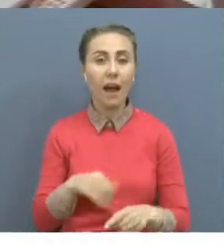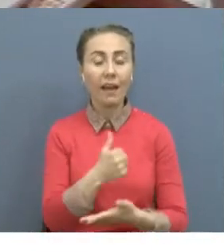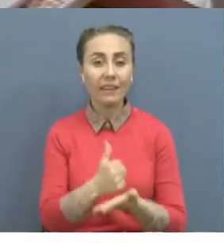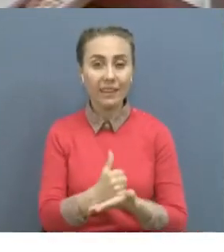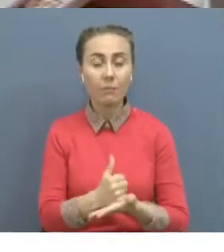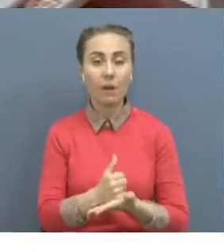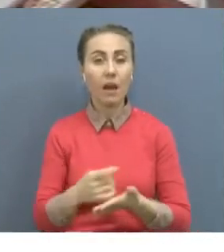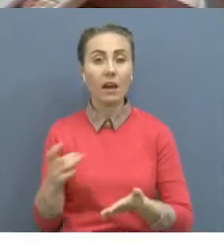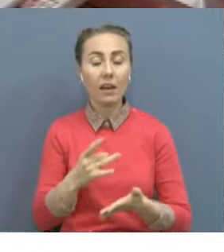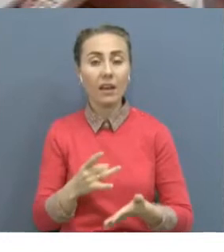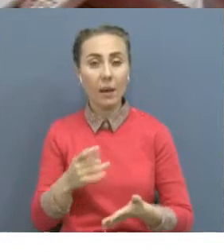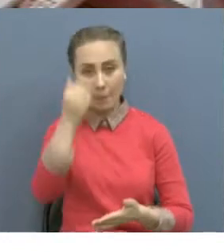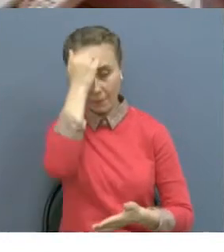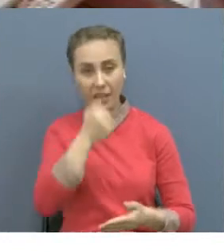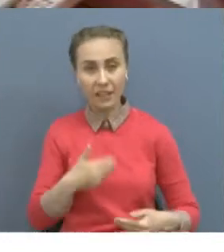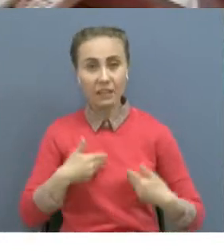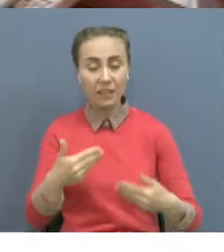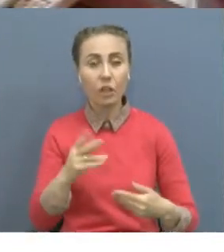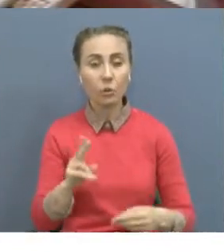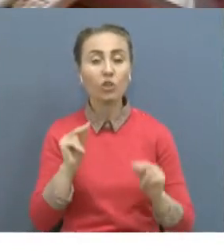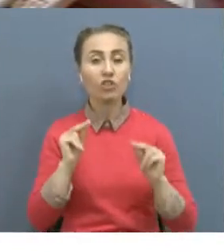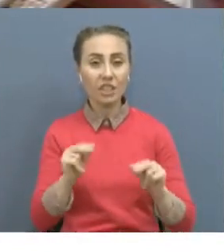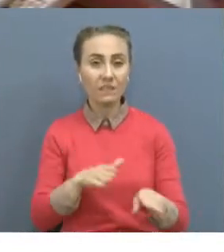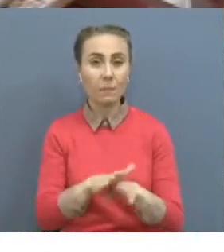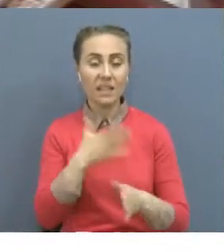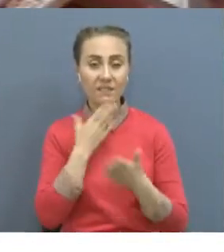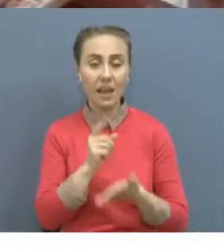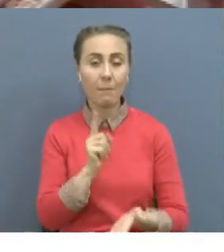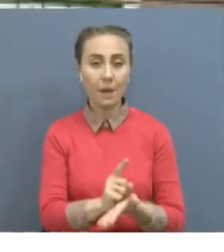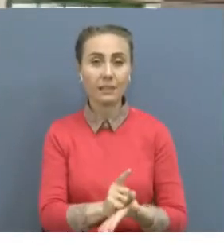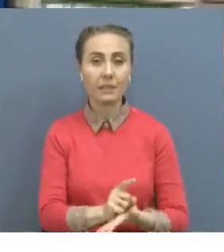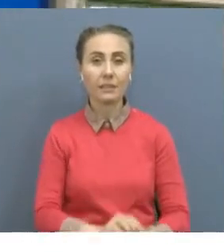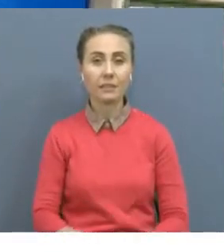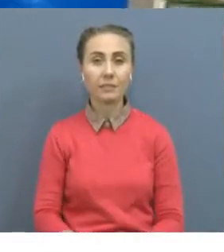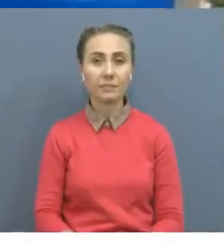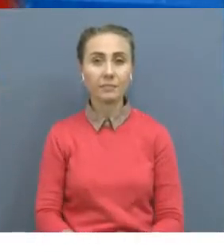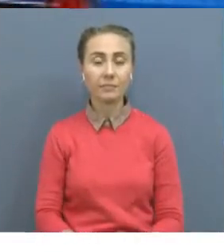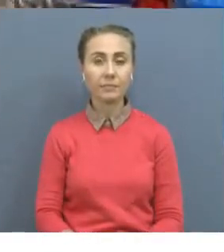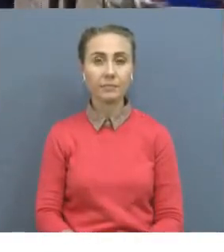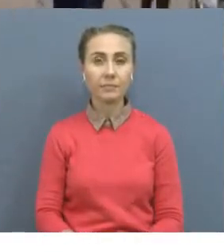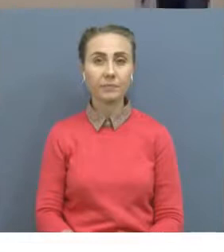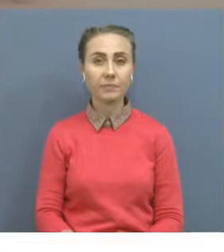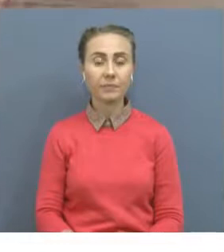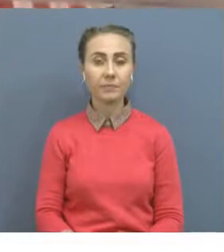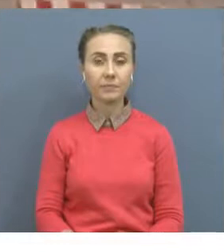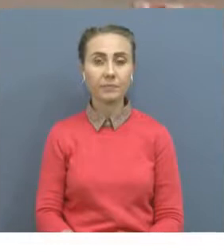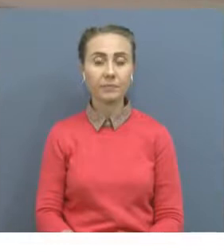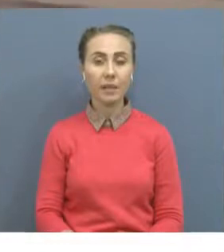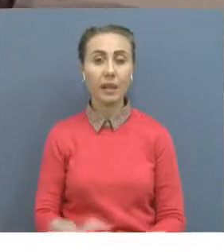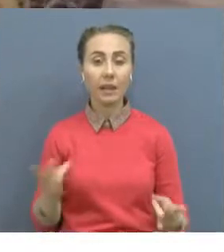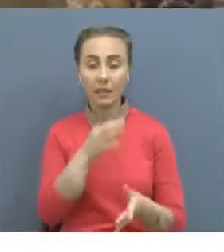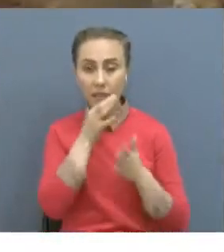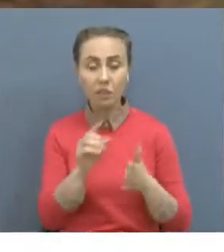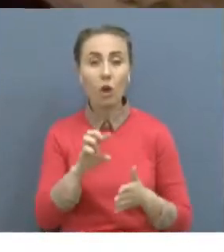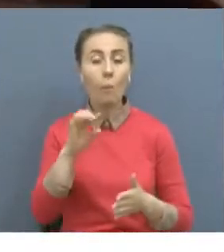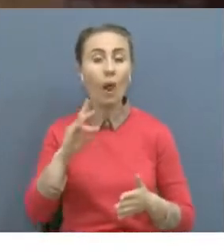әкімі ризашылығын білдірді. Менде өз сарапынның алғысымды жеткізгін келеді. Айта кеттек, бұл аңдауданда төтенше жағдай режимін